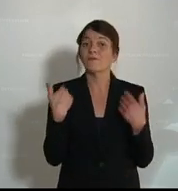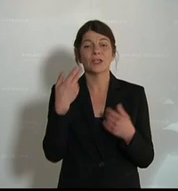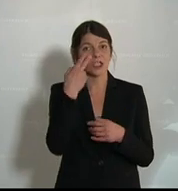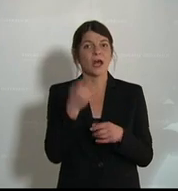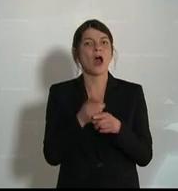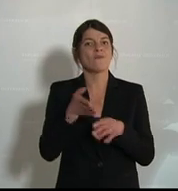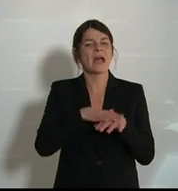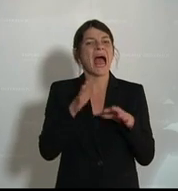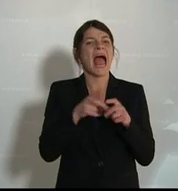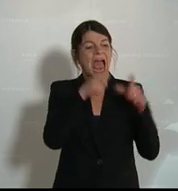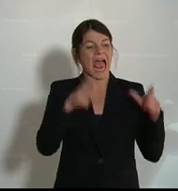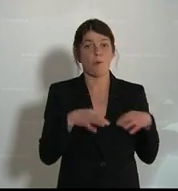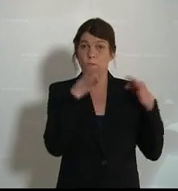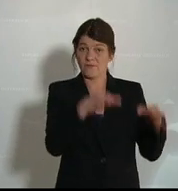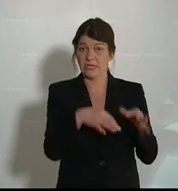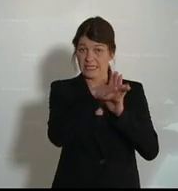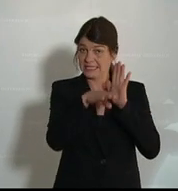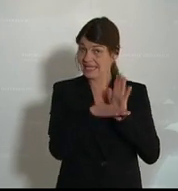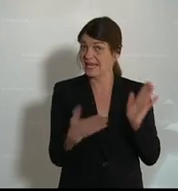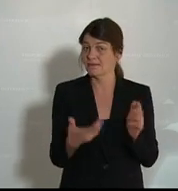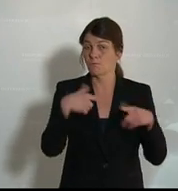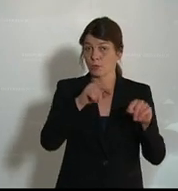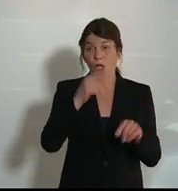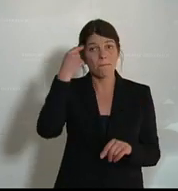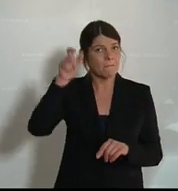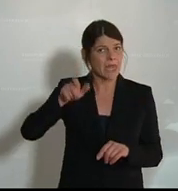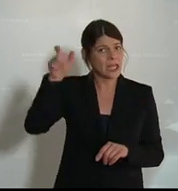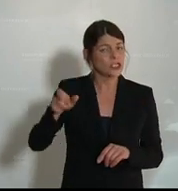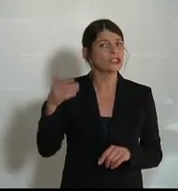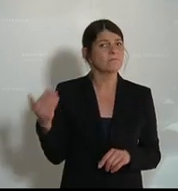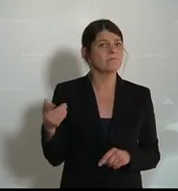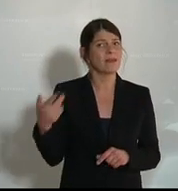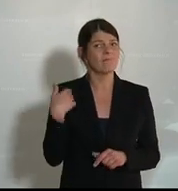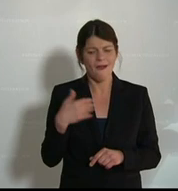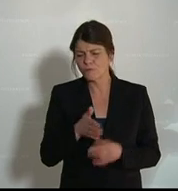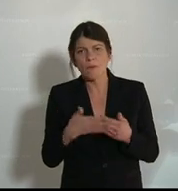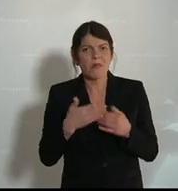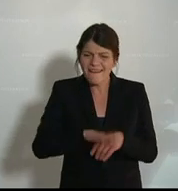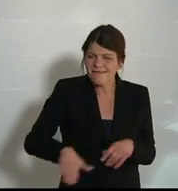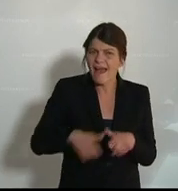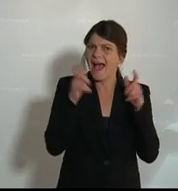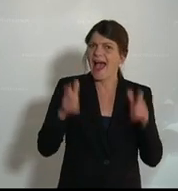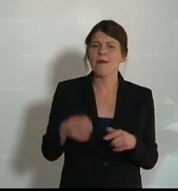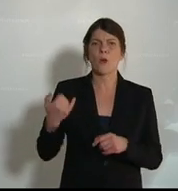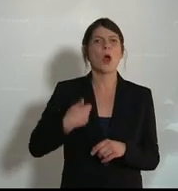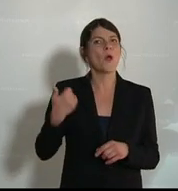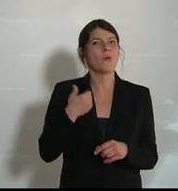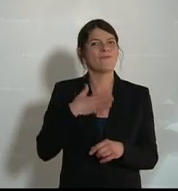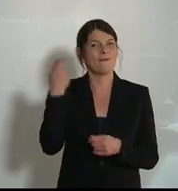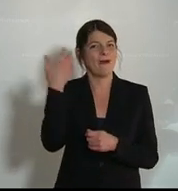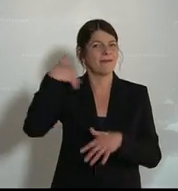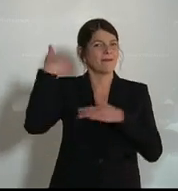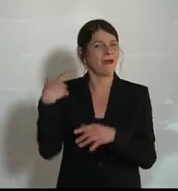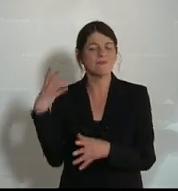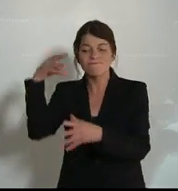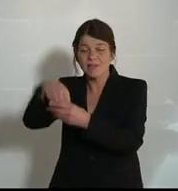Heimopfergesetz, wo also Menschen, die in Kinderheimen oder in Einrichtungen der Jugendwohlfahrt